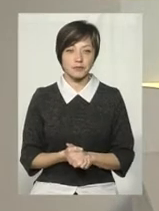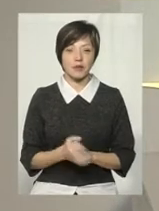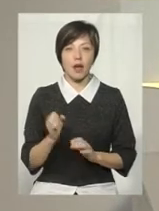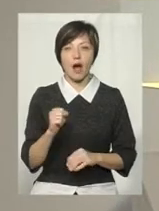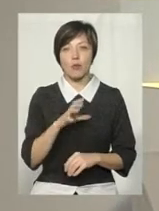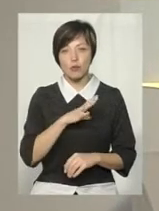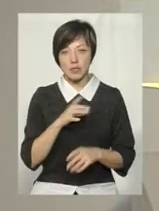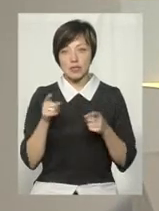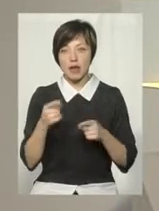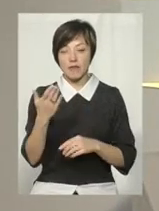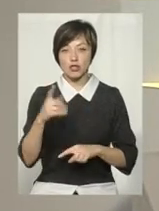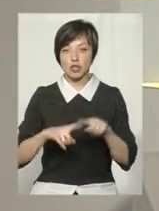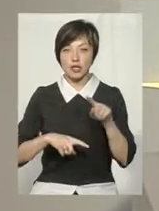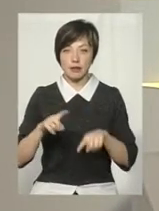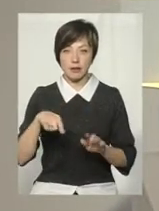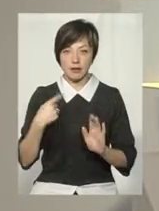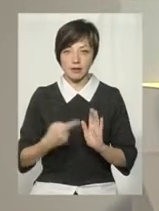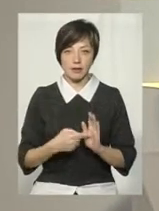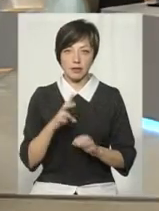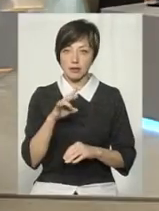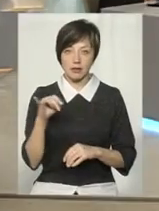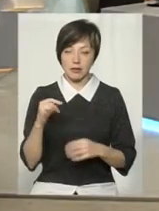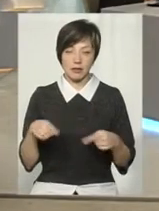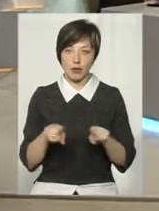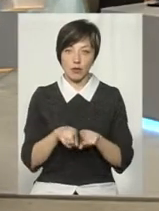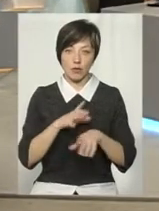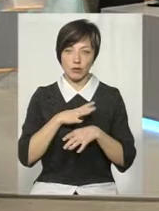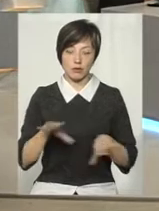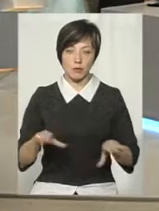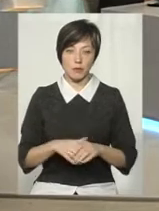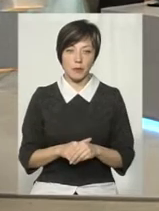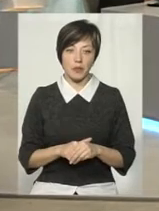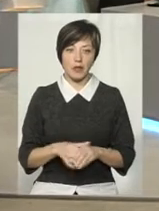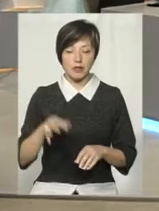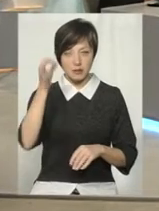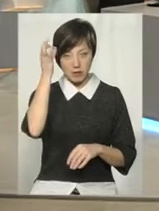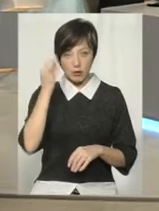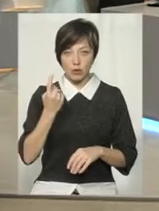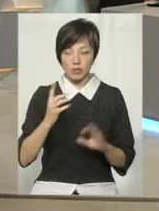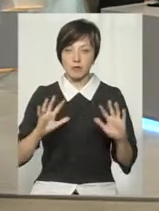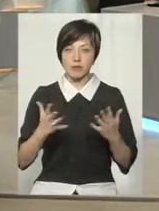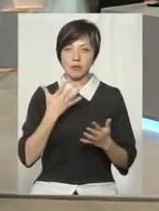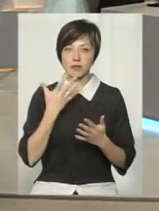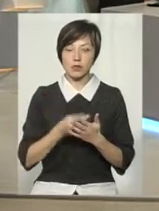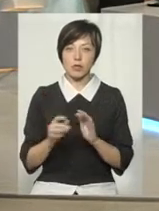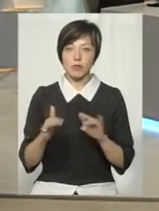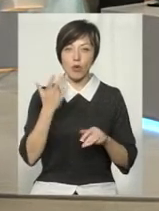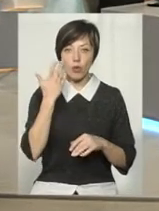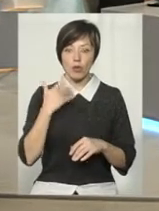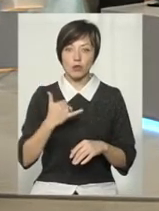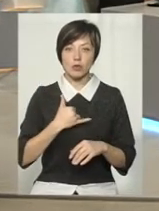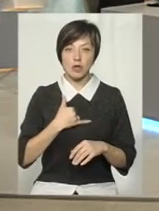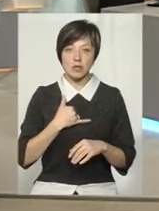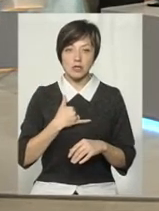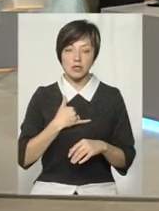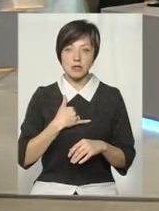залякування ваших рідних? Ні, такого не було. Я згадала один випадок в своїй діяльності. Коли в нас піднімалося